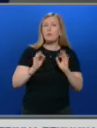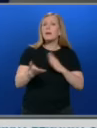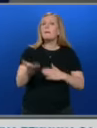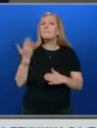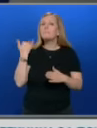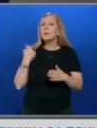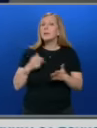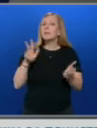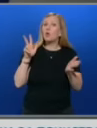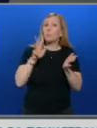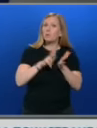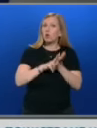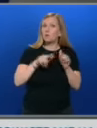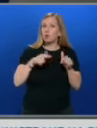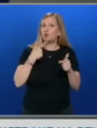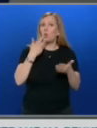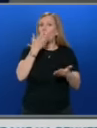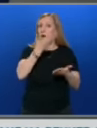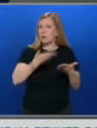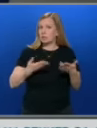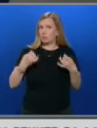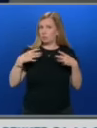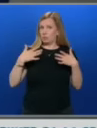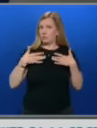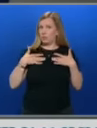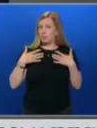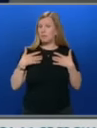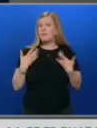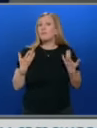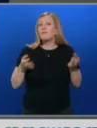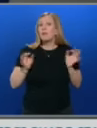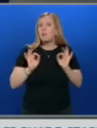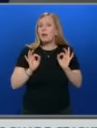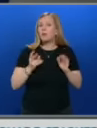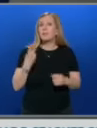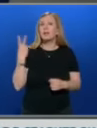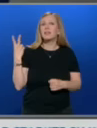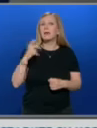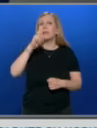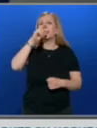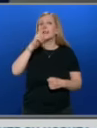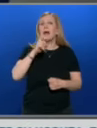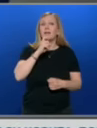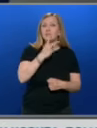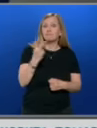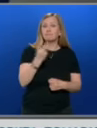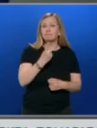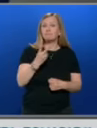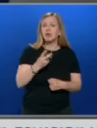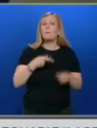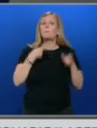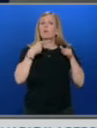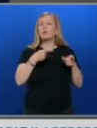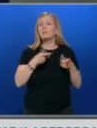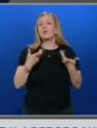обнародвам указът за освобождаването, формално да има два ама главни прокурори. Явно страхът е голям и